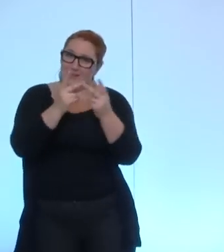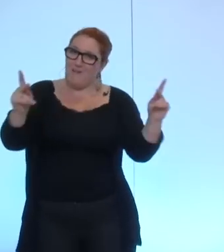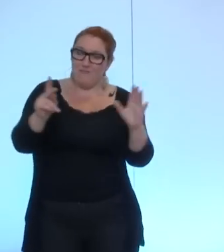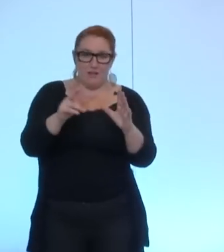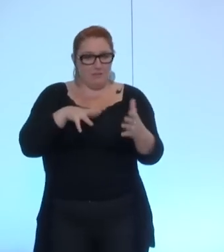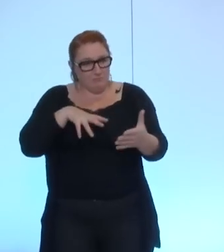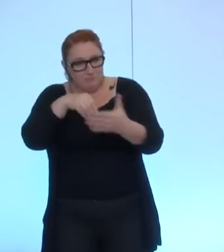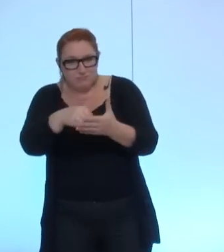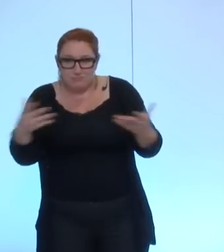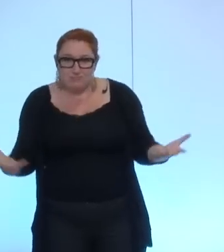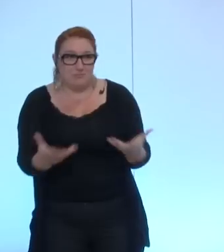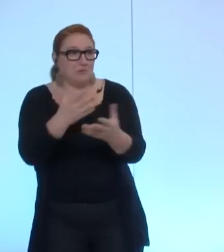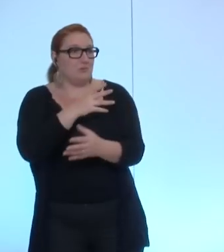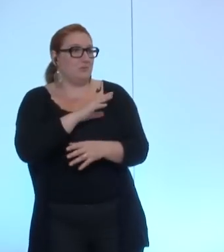municipal